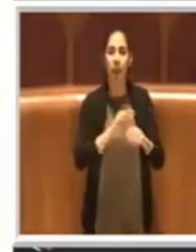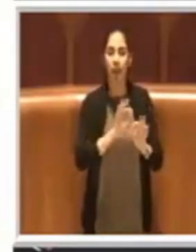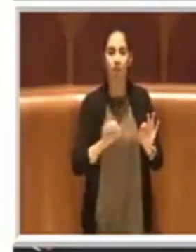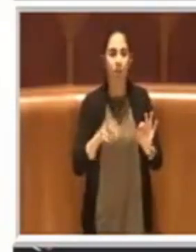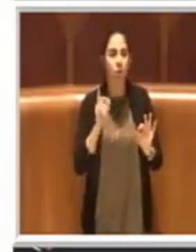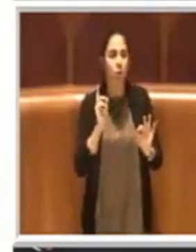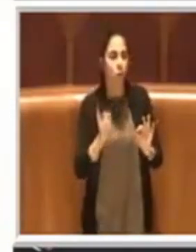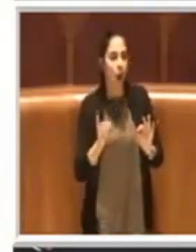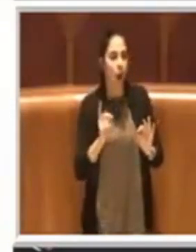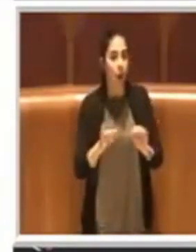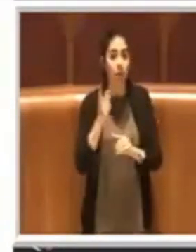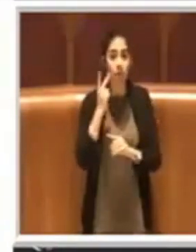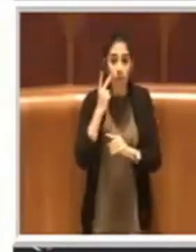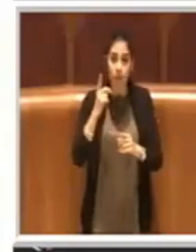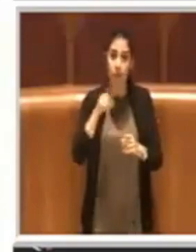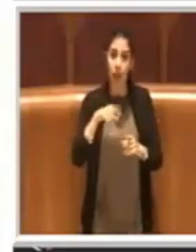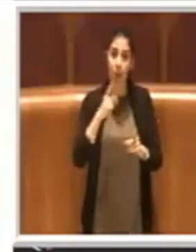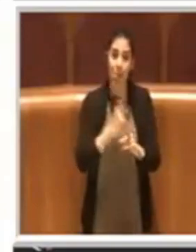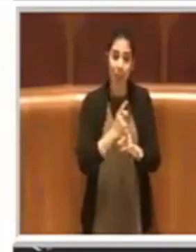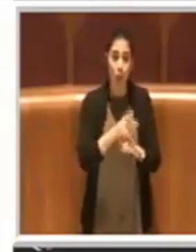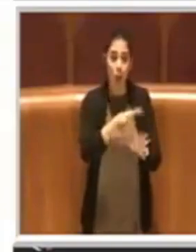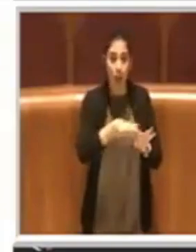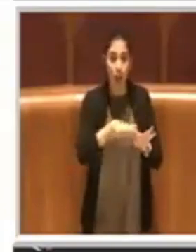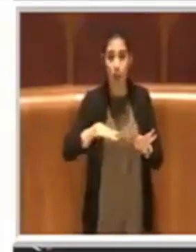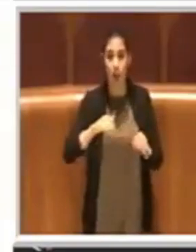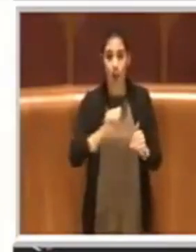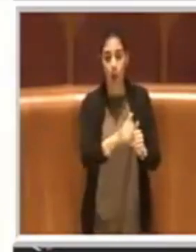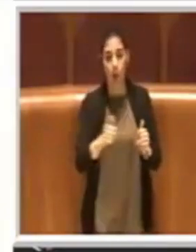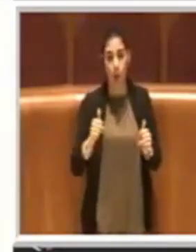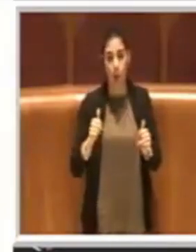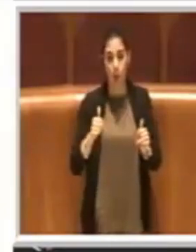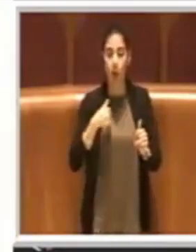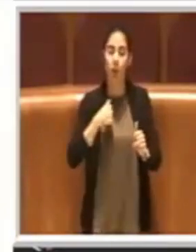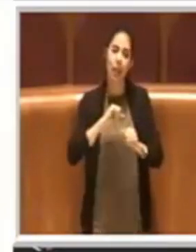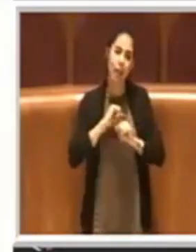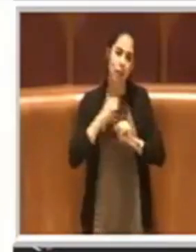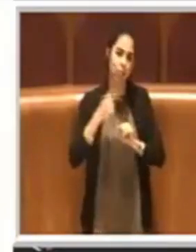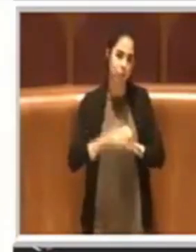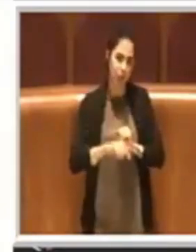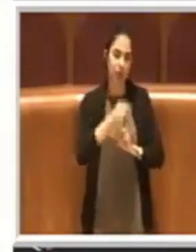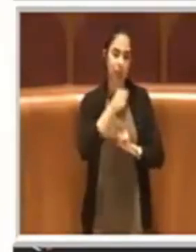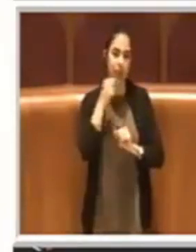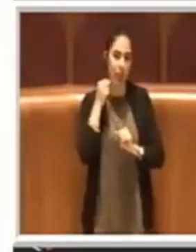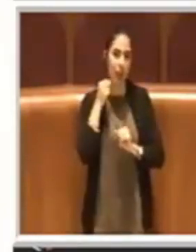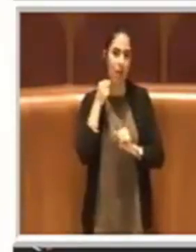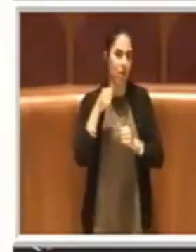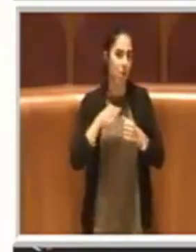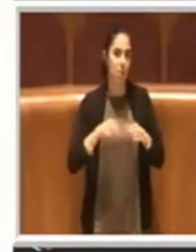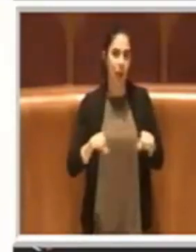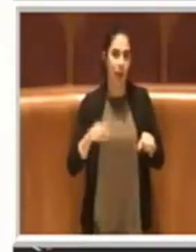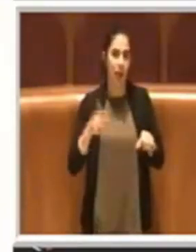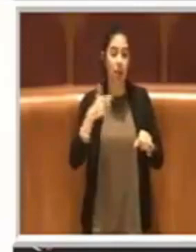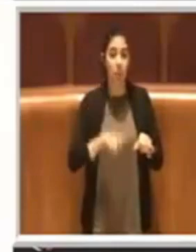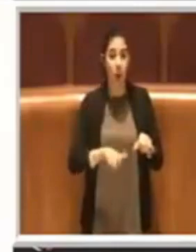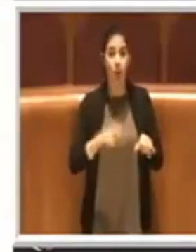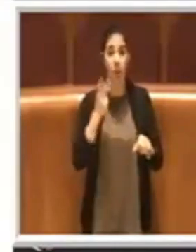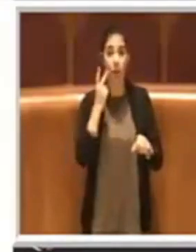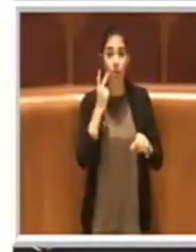considerare i bisogni dei territori. Credo che sia fondamentale perché guardate, vedere un